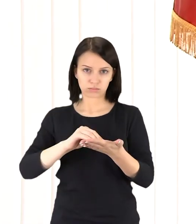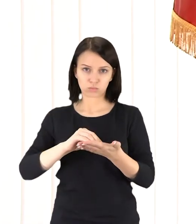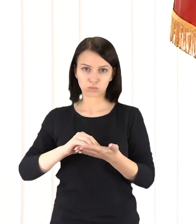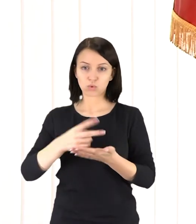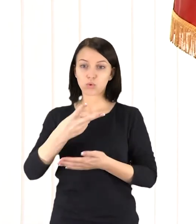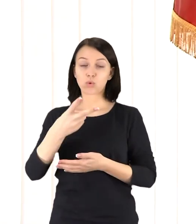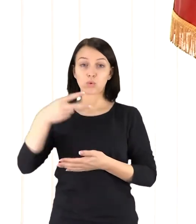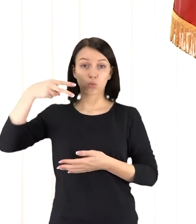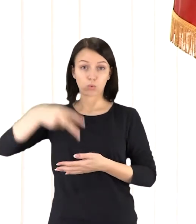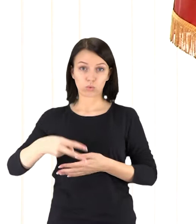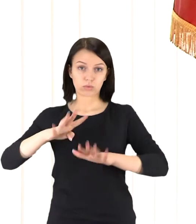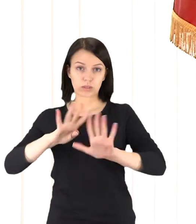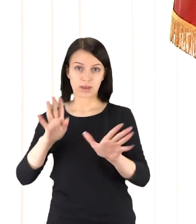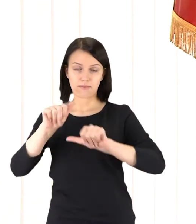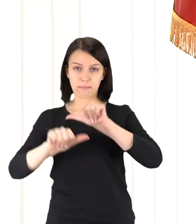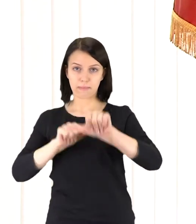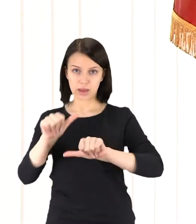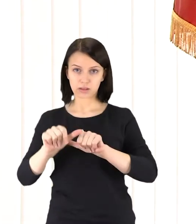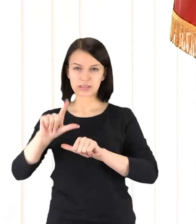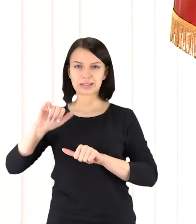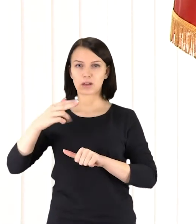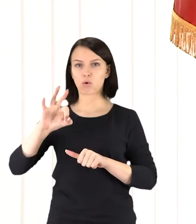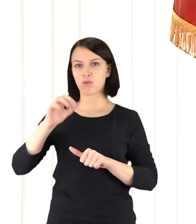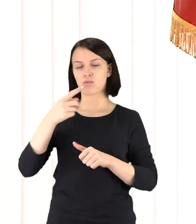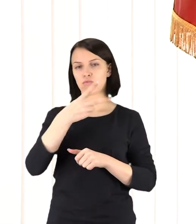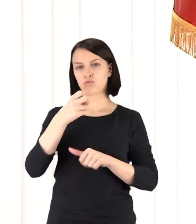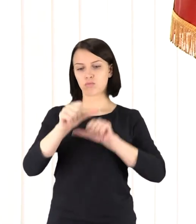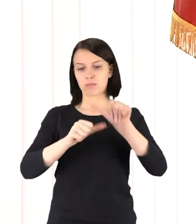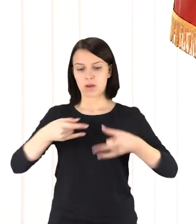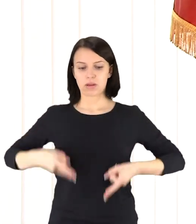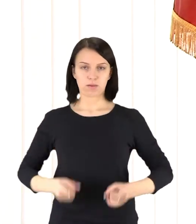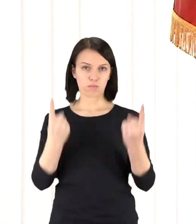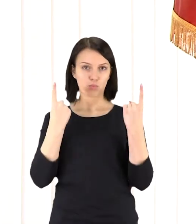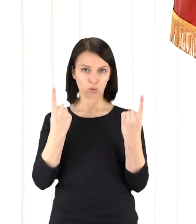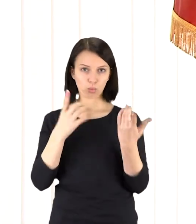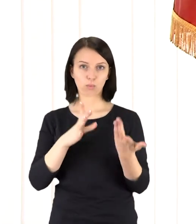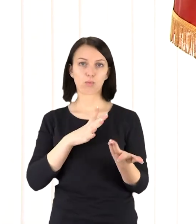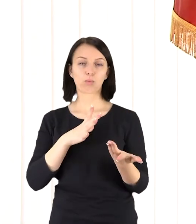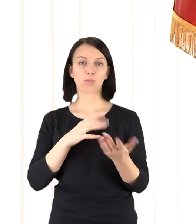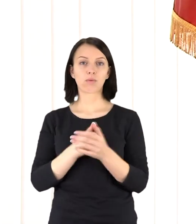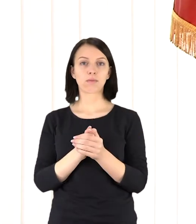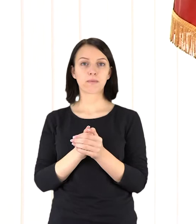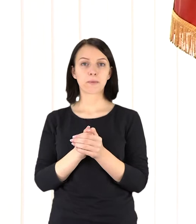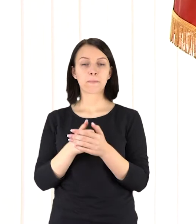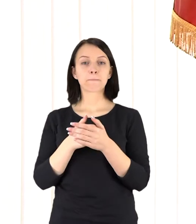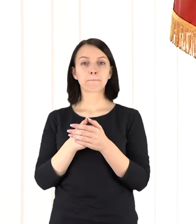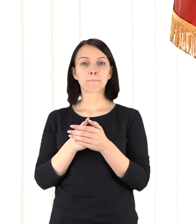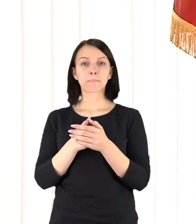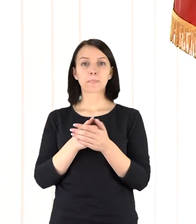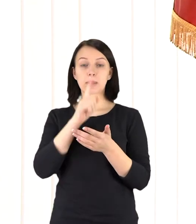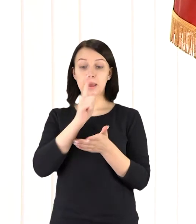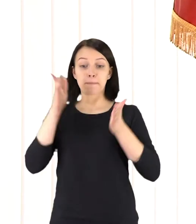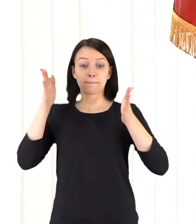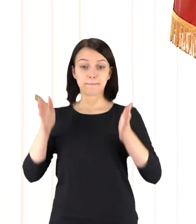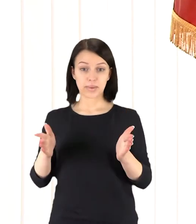2009 metais, kada buvo minimas Lincolno 200 metų gimimo metinės, netgi buvo